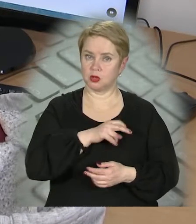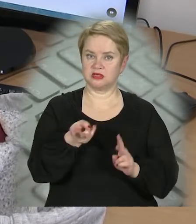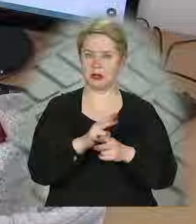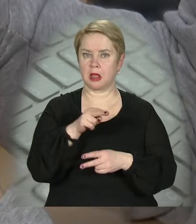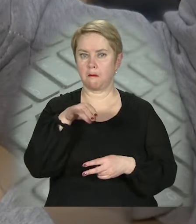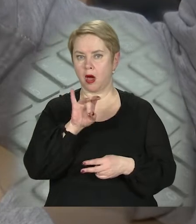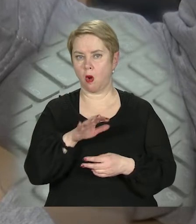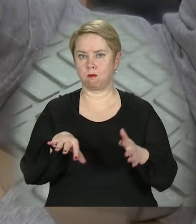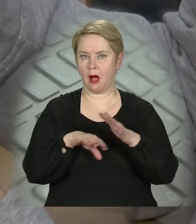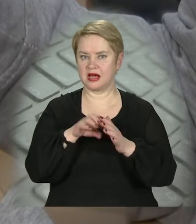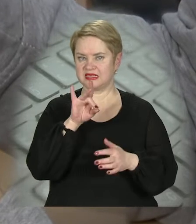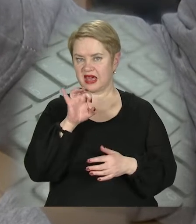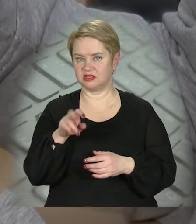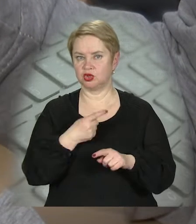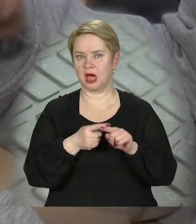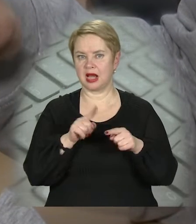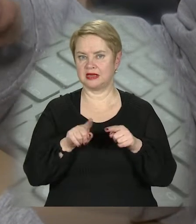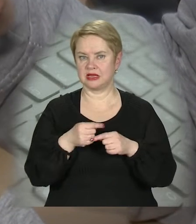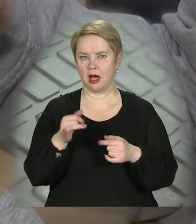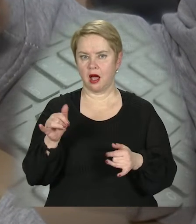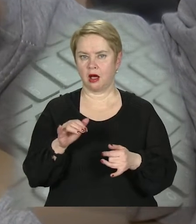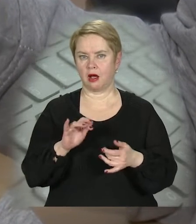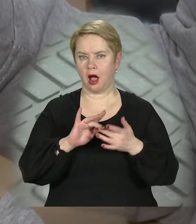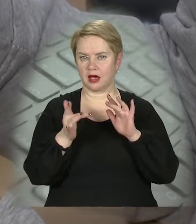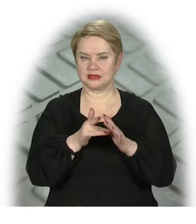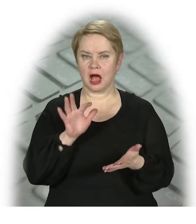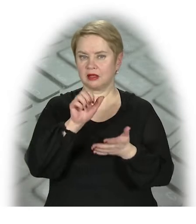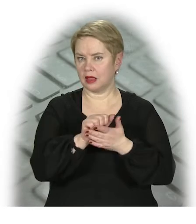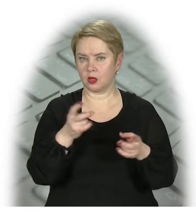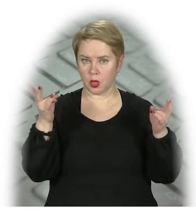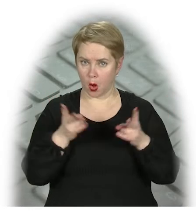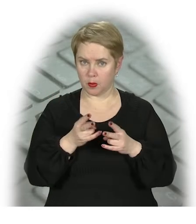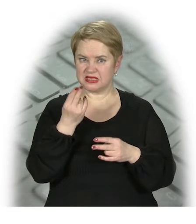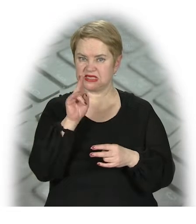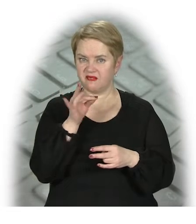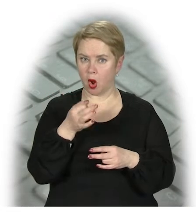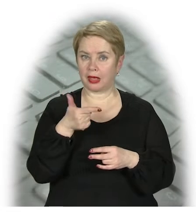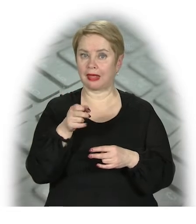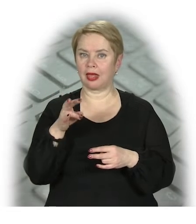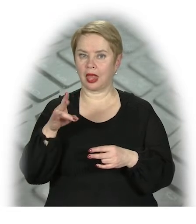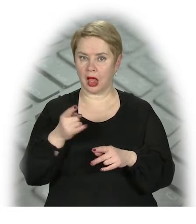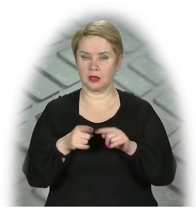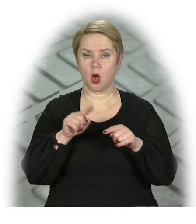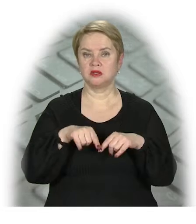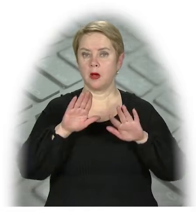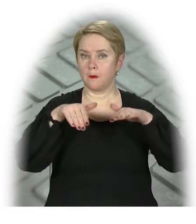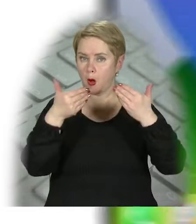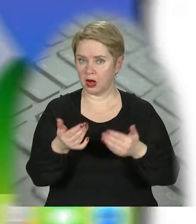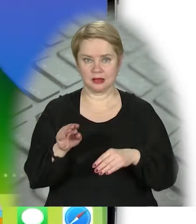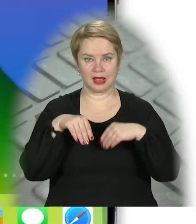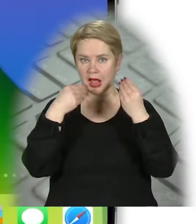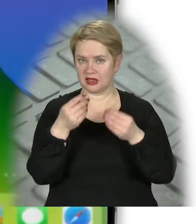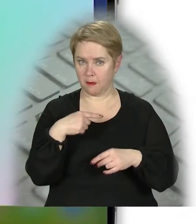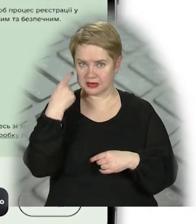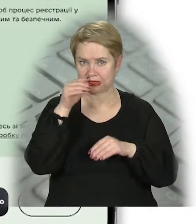паролі у банківських сервісах саме через хакерську атаку не радять. Натомість нагадують про необхідність цифрової гігієни. Основні поради такі – не